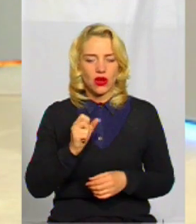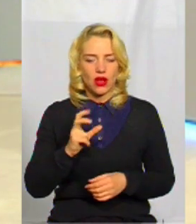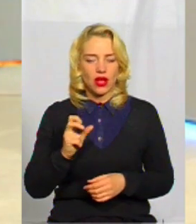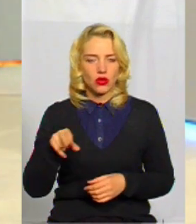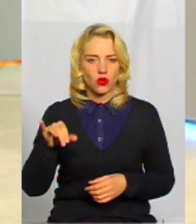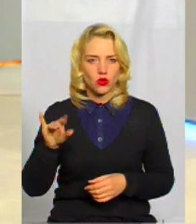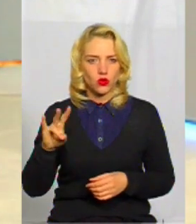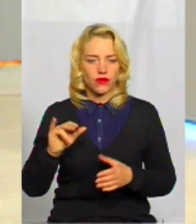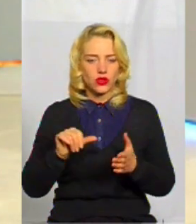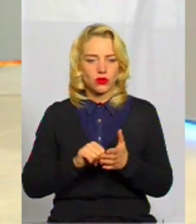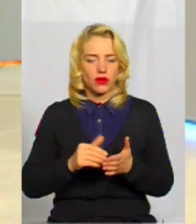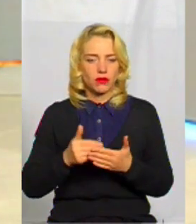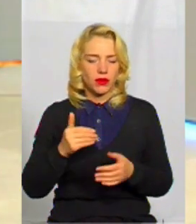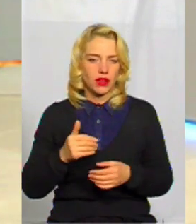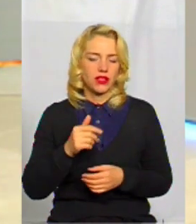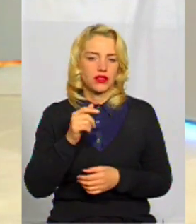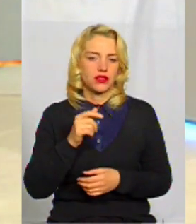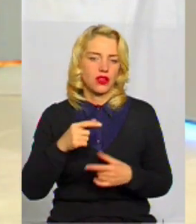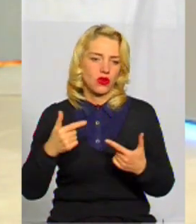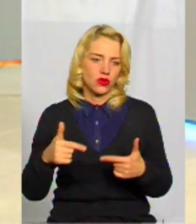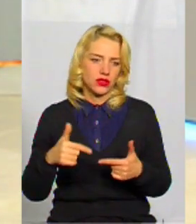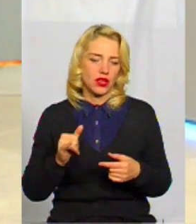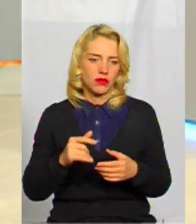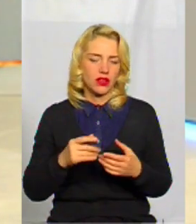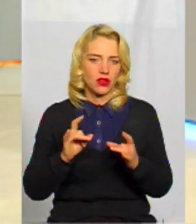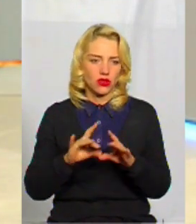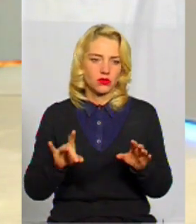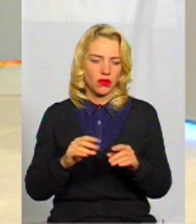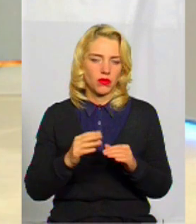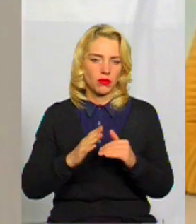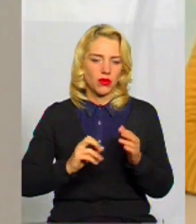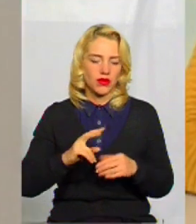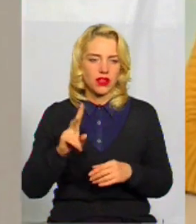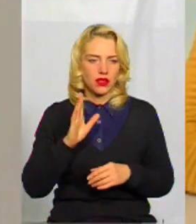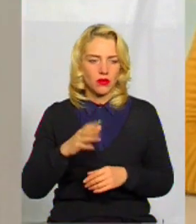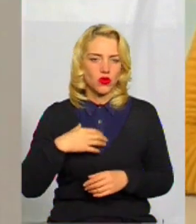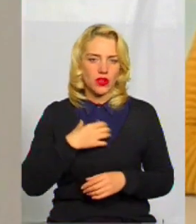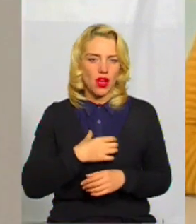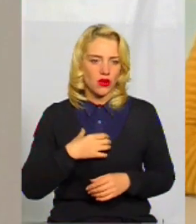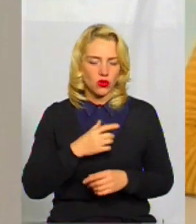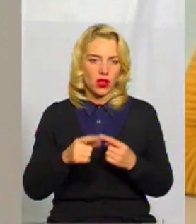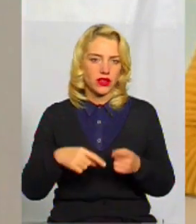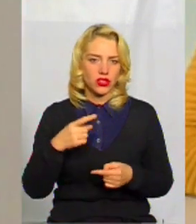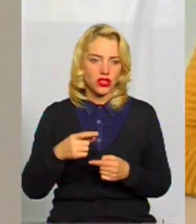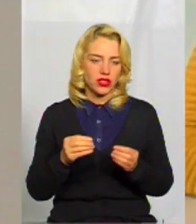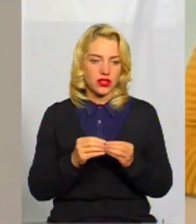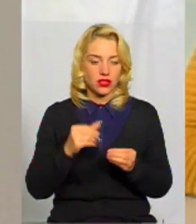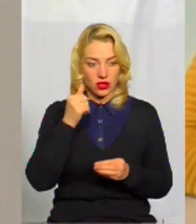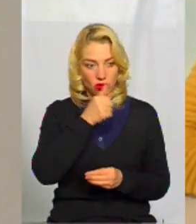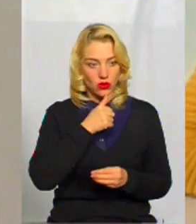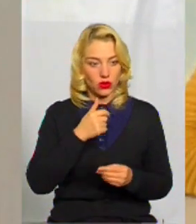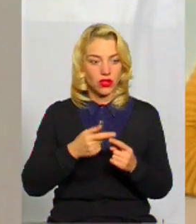виступав перед гостями, перед слухачами, та розповів про професії, які будуть актуальні через 10 років.